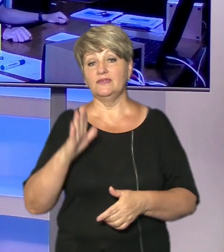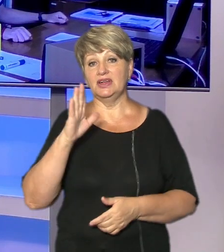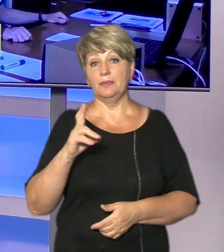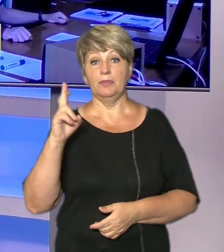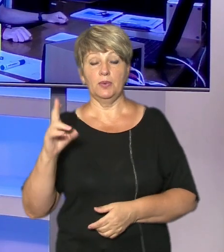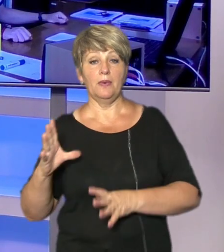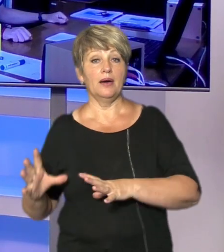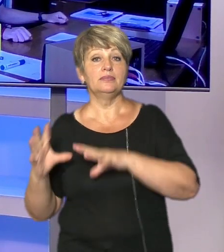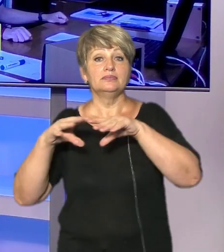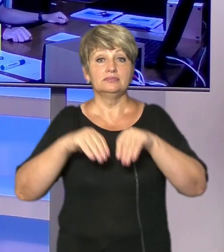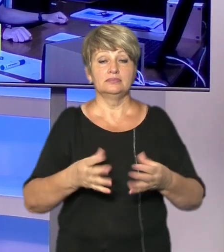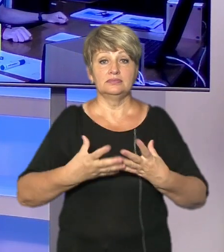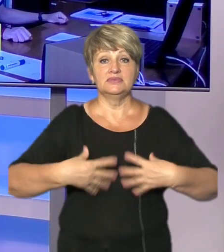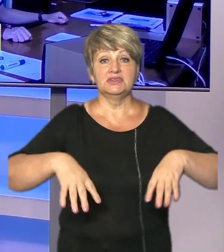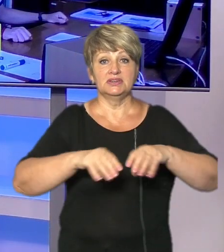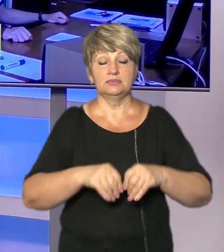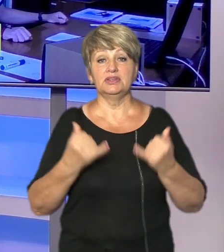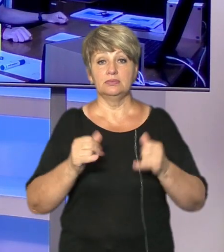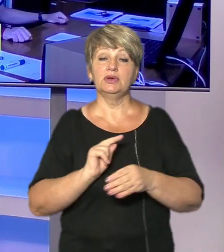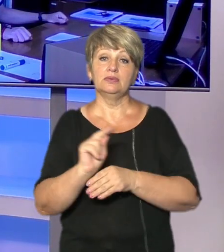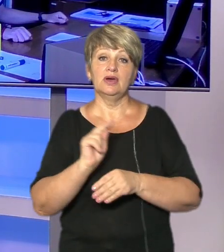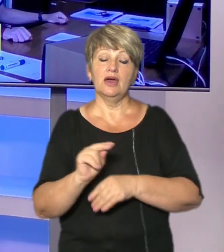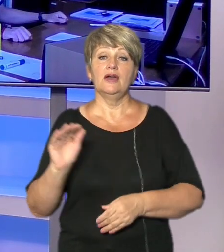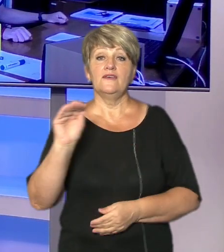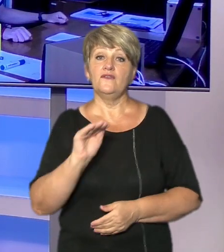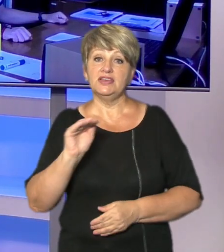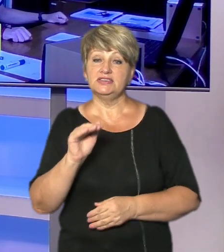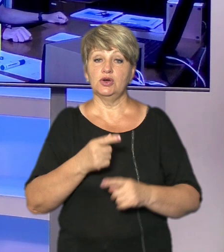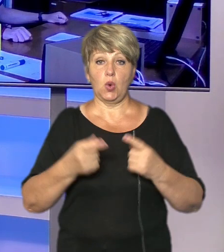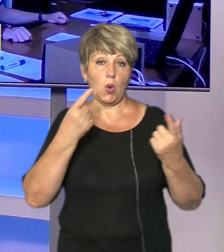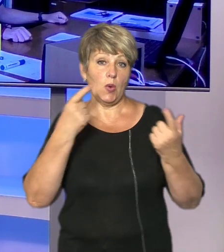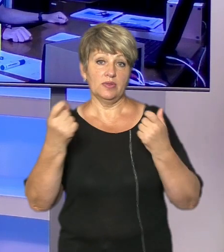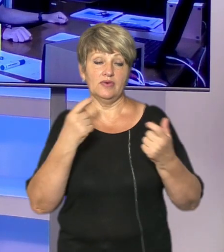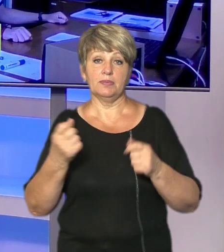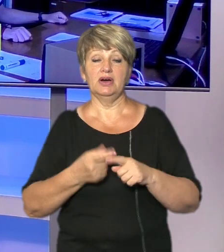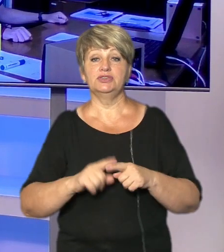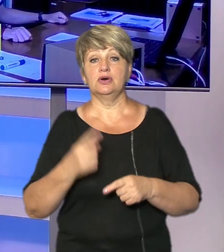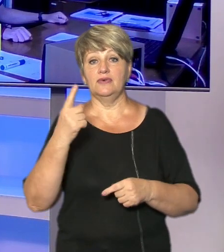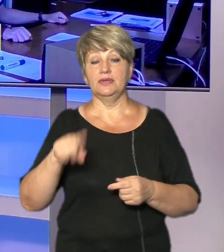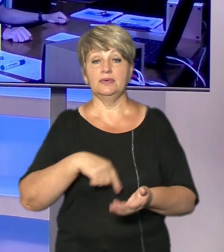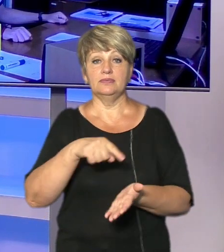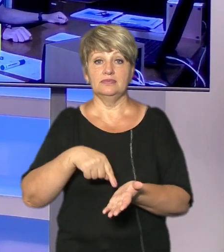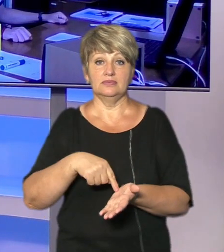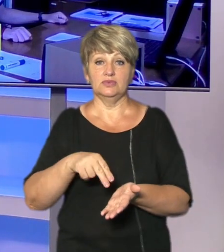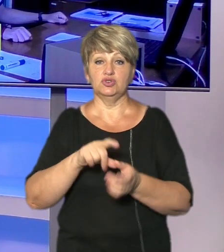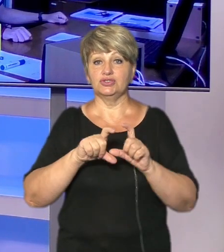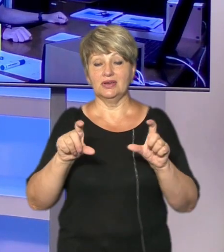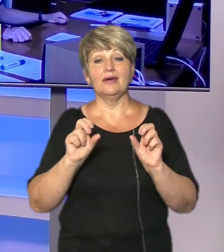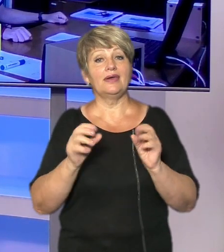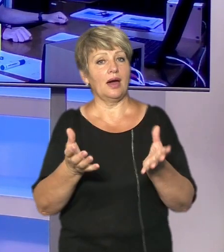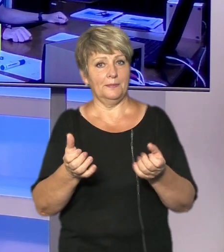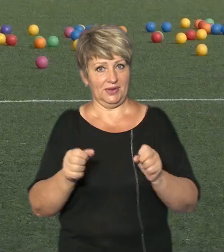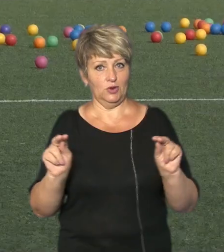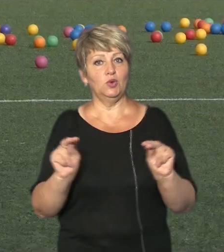евакуювався із родиною і тепер викладатиме фізику та інформатику в одній із міських шкіл Як прийняли вчителя Тетяна Рева